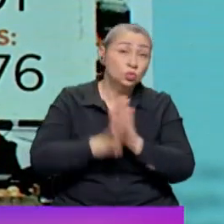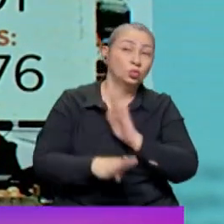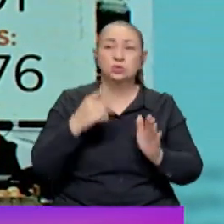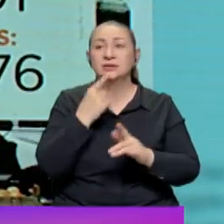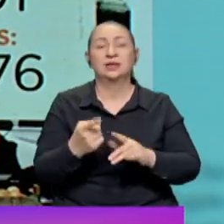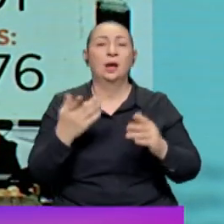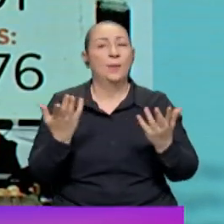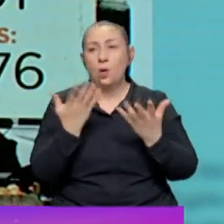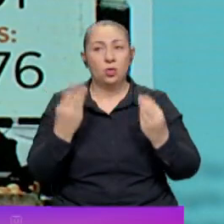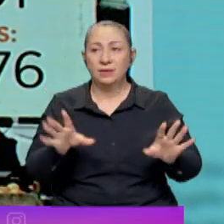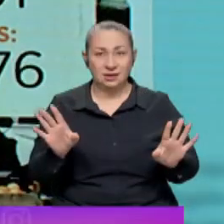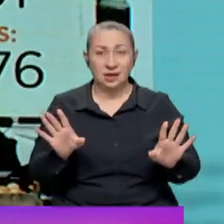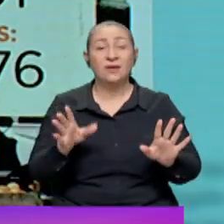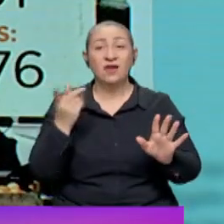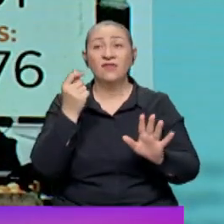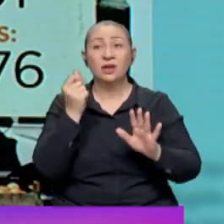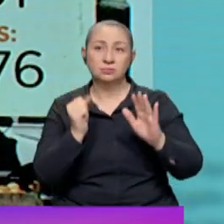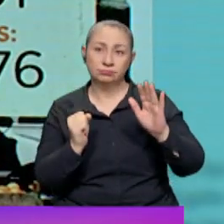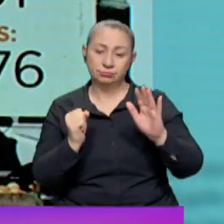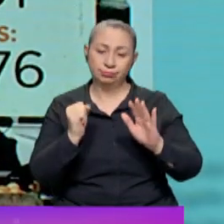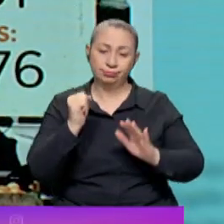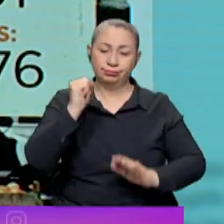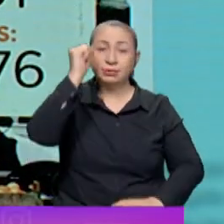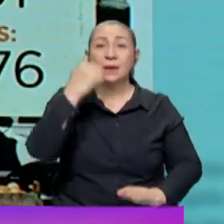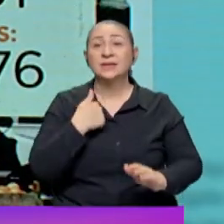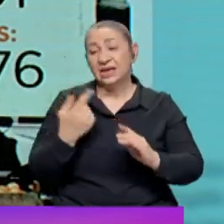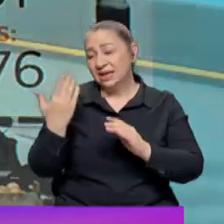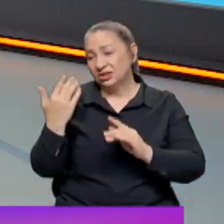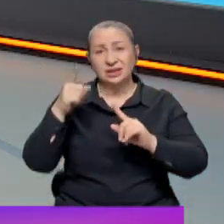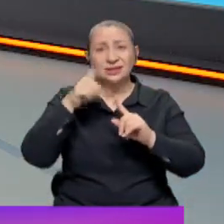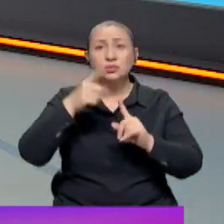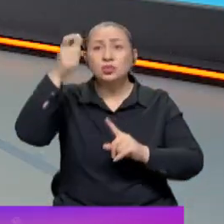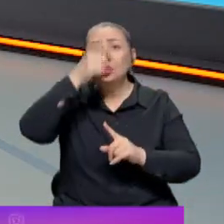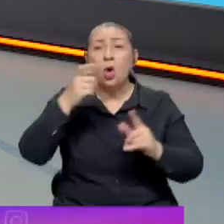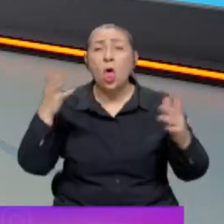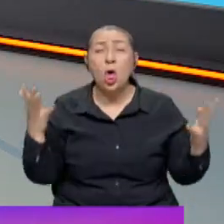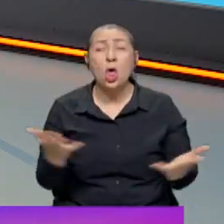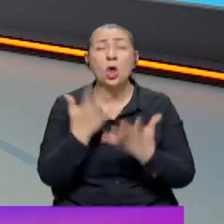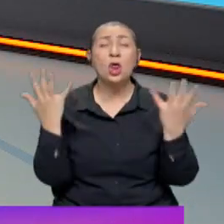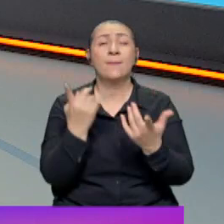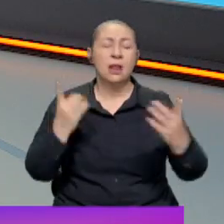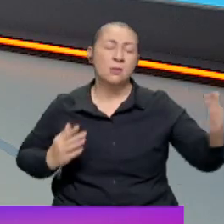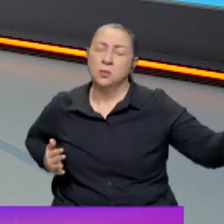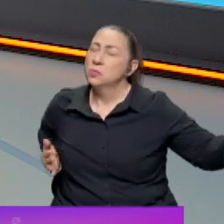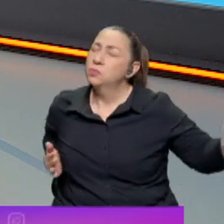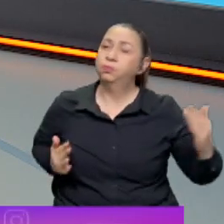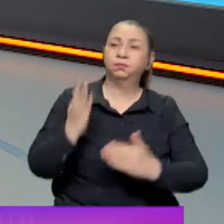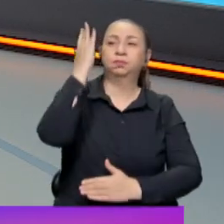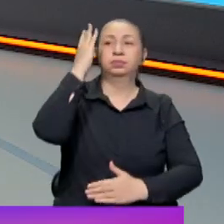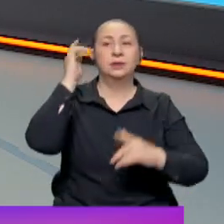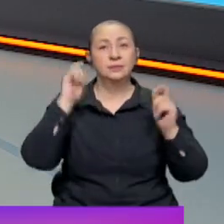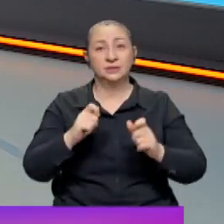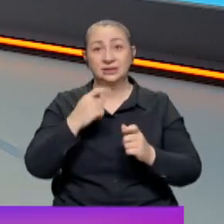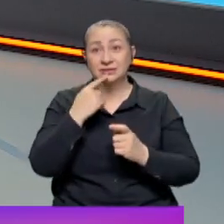düşecek denilmişti ama öyle olmadı. Ve fiyatlar uçuşa geçti. Biz geçen Temmuz'da Türkiye öyle bir uçacak ki diye